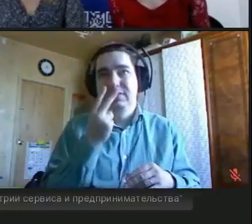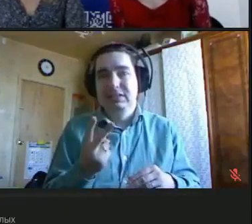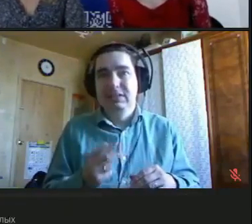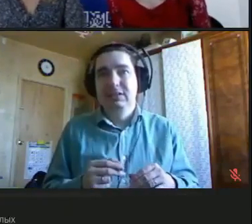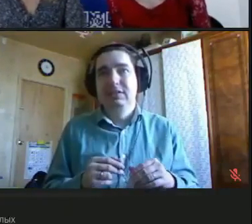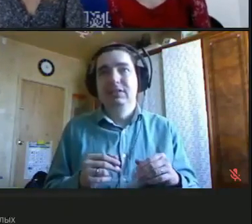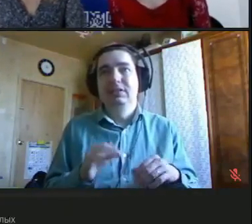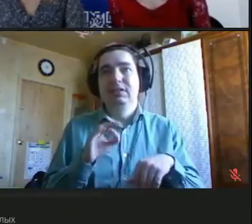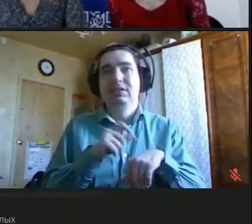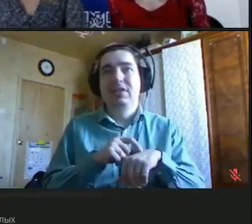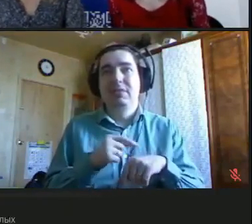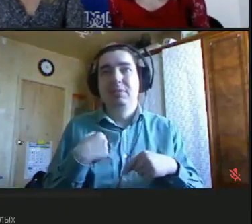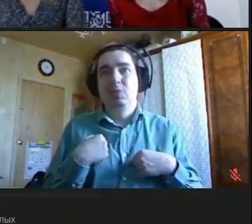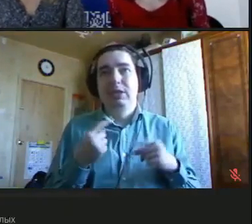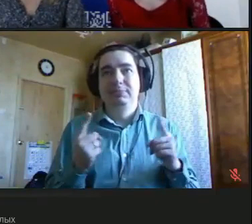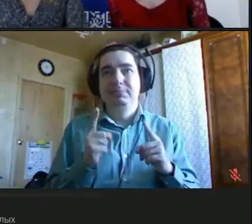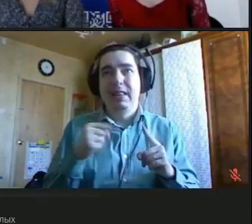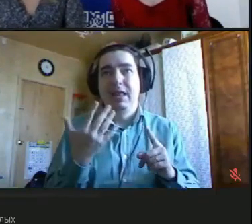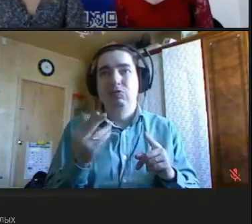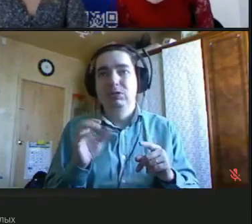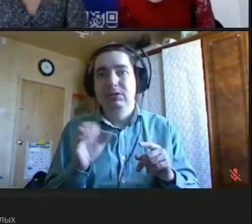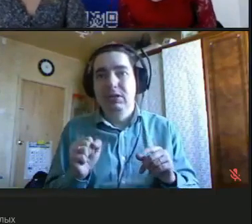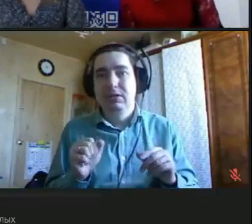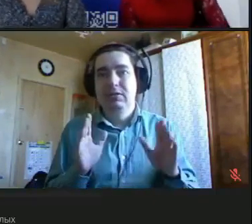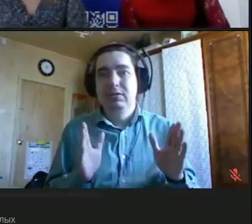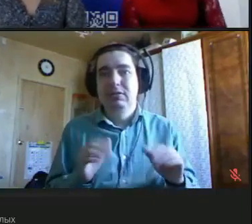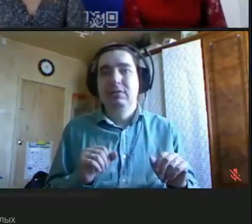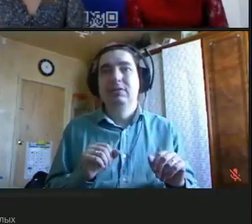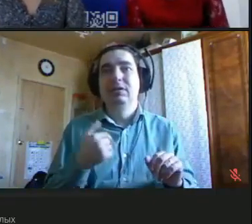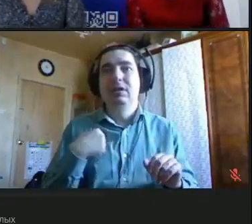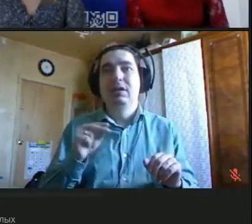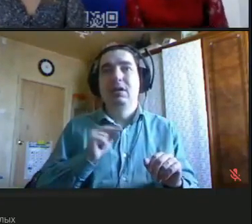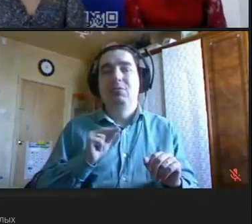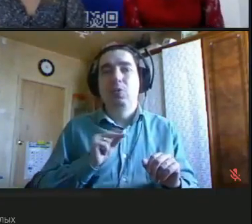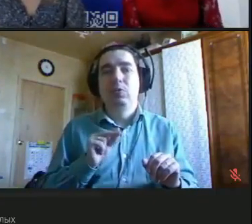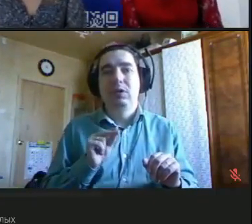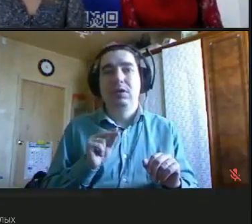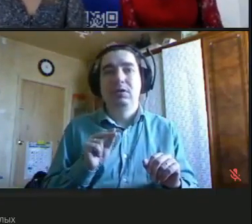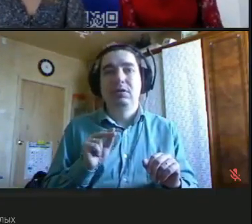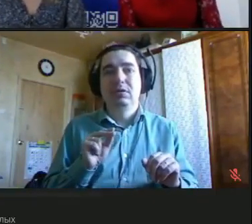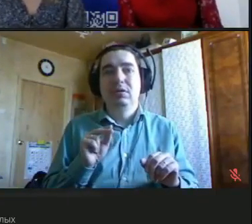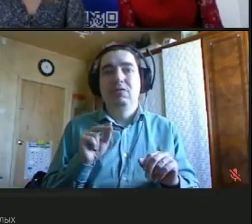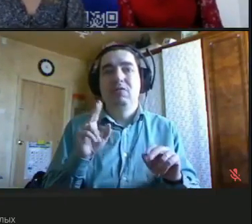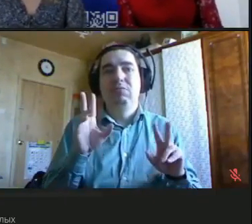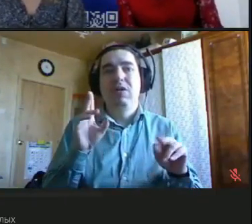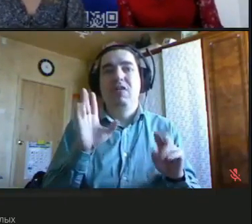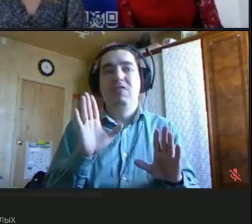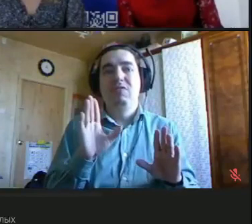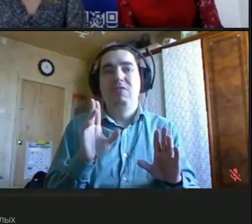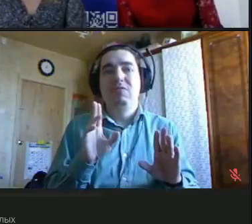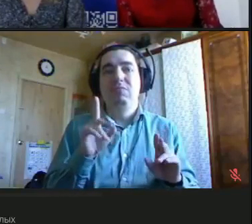со временем вас станет еще больше. Как уже сказала Татьяна, я работаю в благотворительном фонде «Подарок Ангелу» и я предлагаю